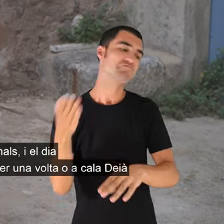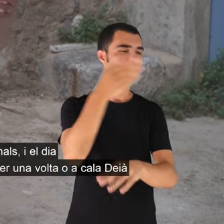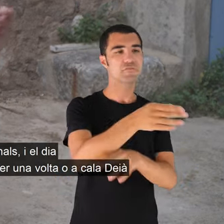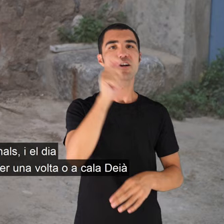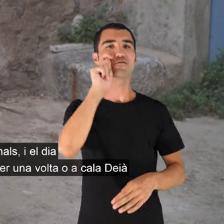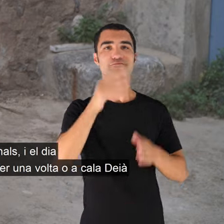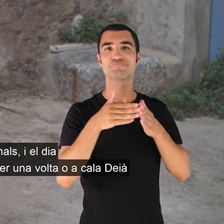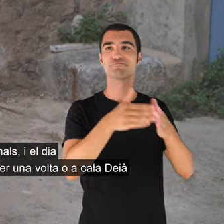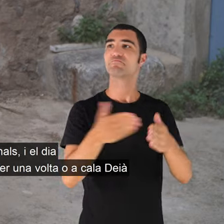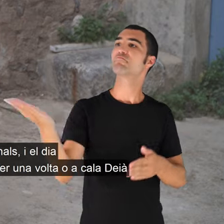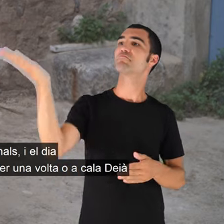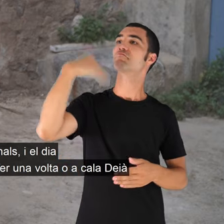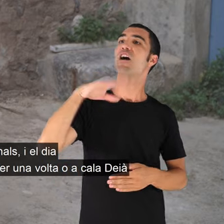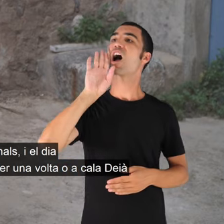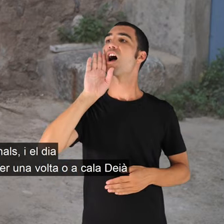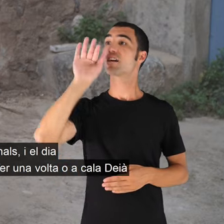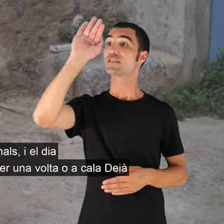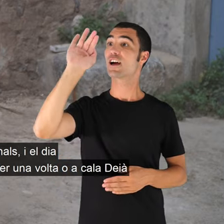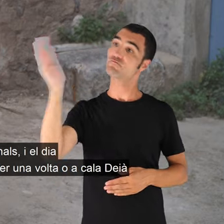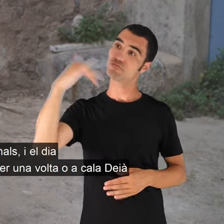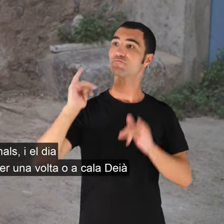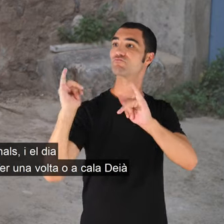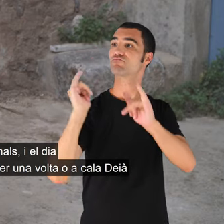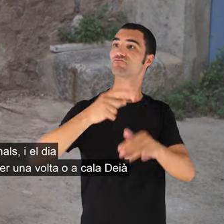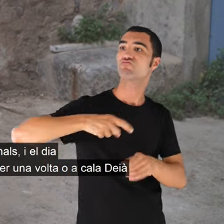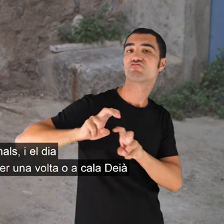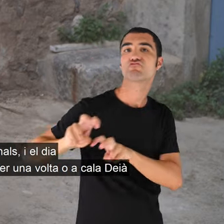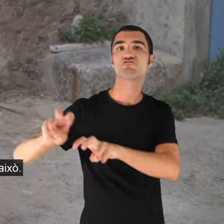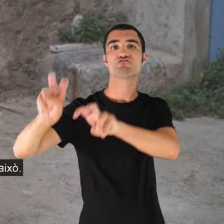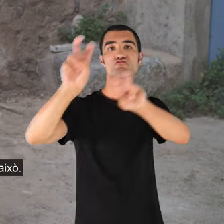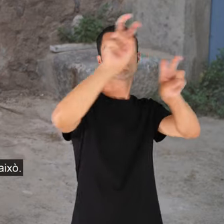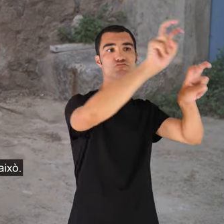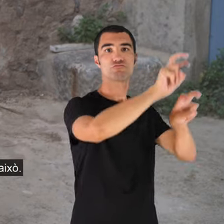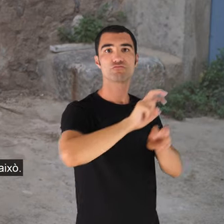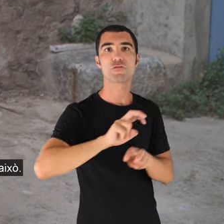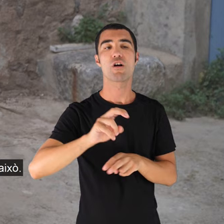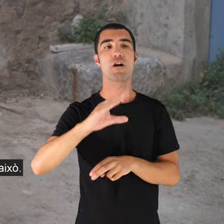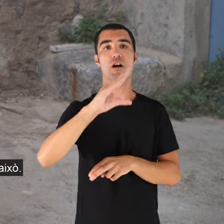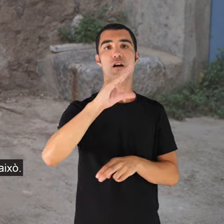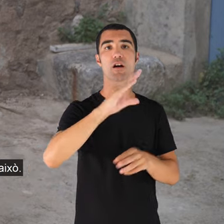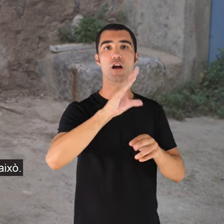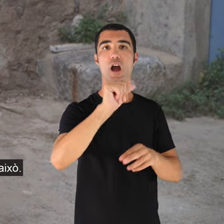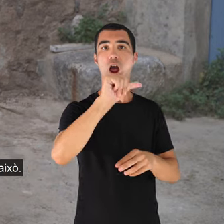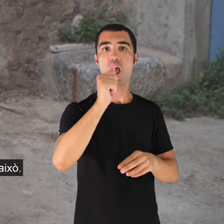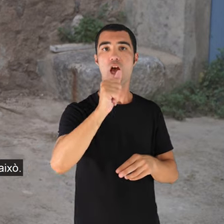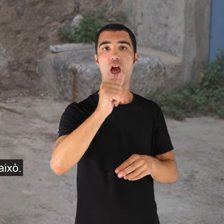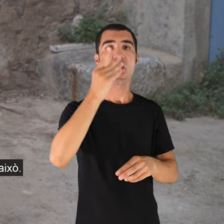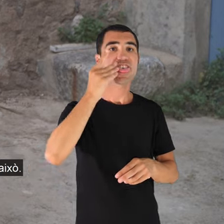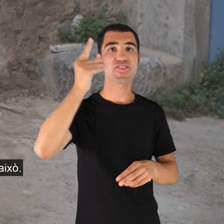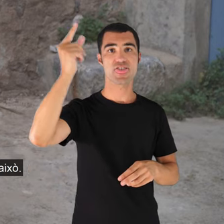estrangers i se'ls aduò, se adobre o se cala de d'allà, m'entens? I mon pare estava molt